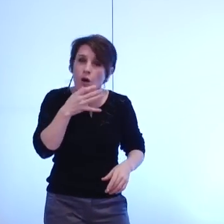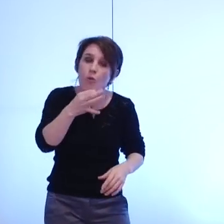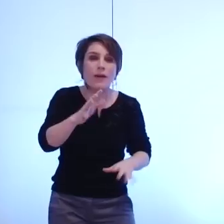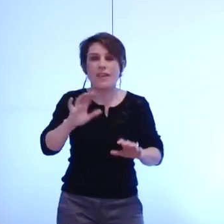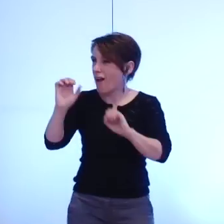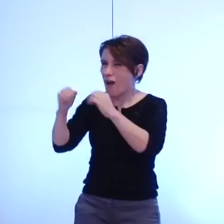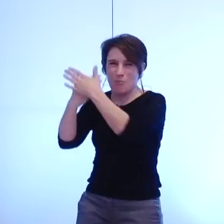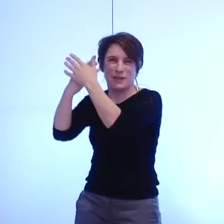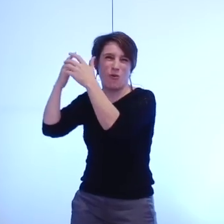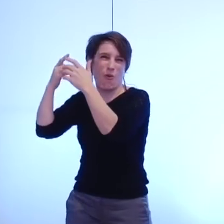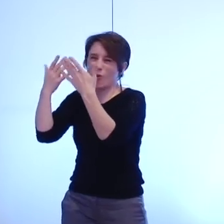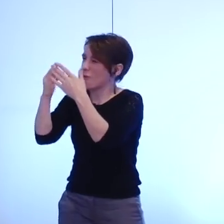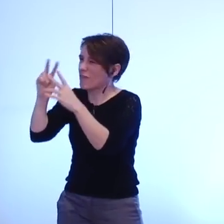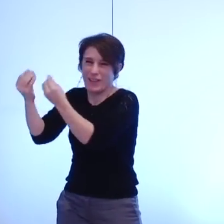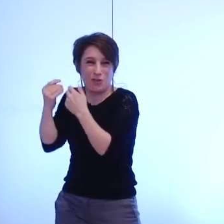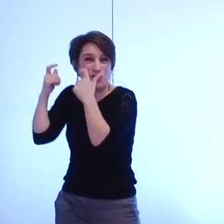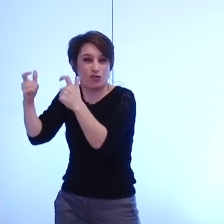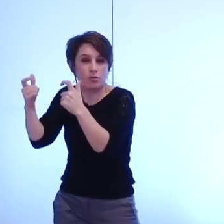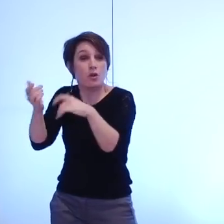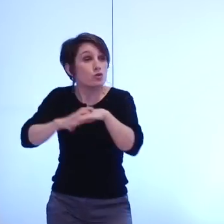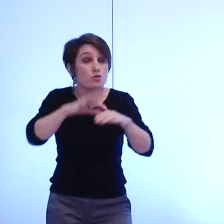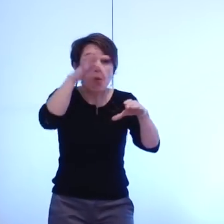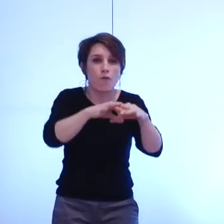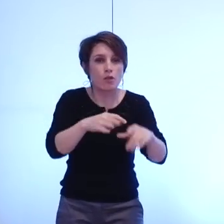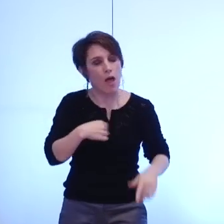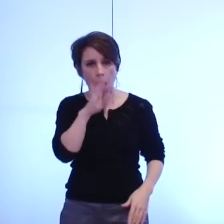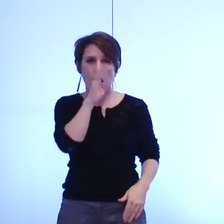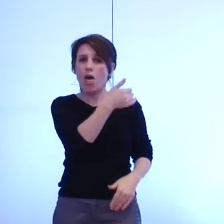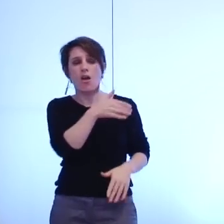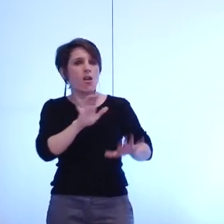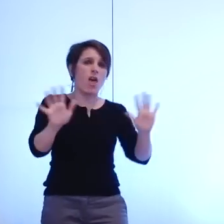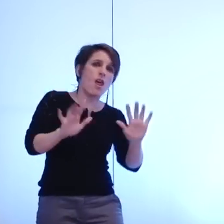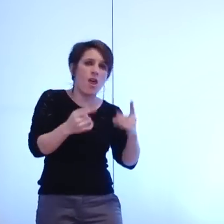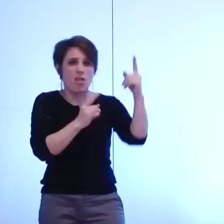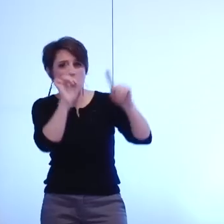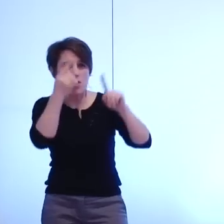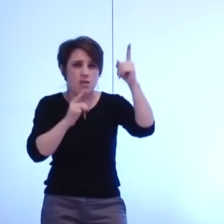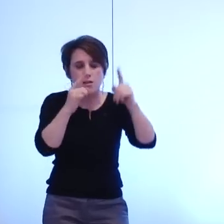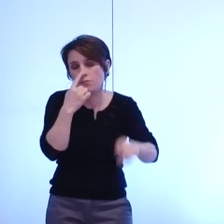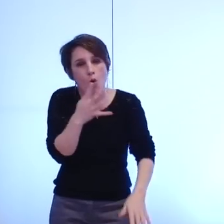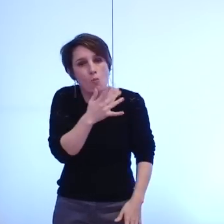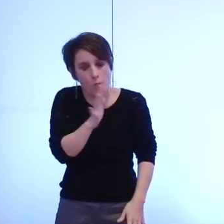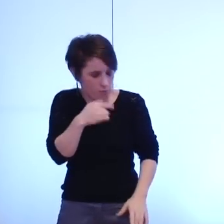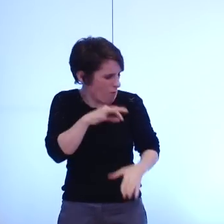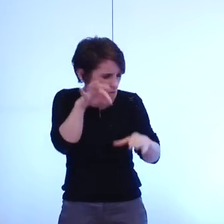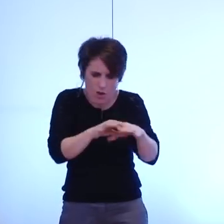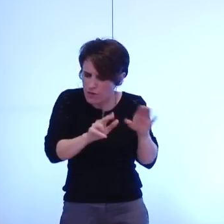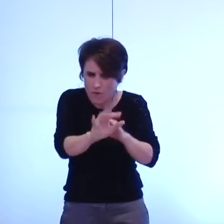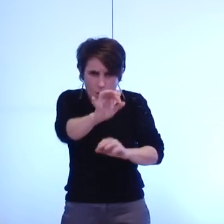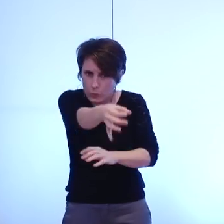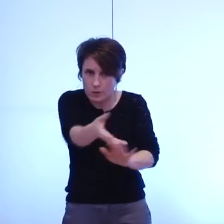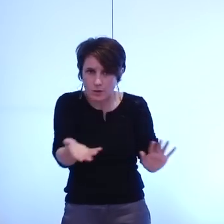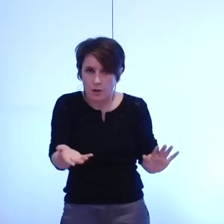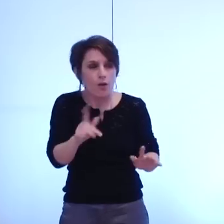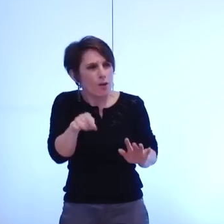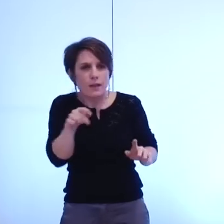et quand on arrive sur les délibérations on a fait commencer à rentrer j'allais dire dans les pinailleries même si certaines questions qui ont été évoquées là sont des questions qu